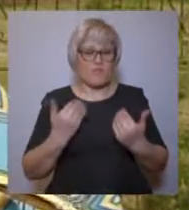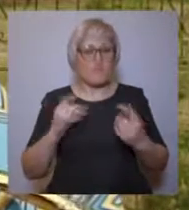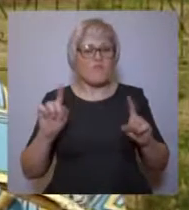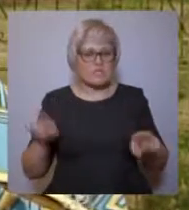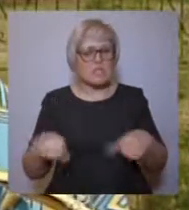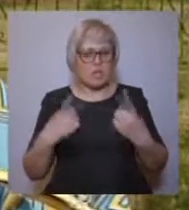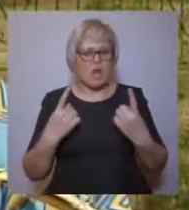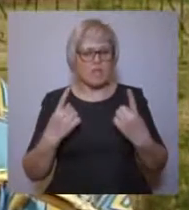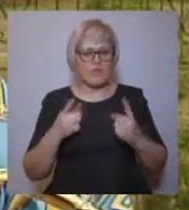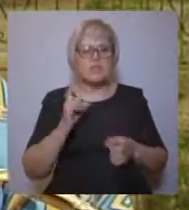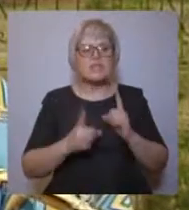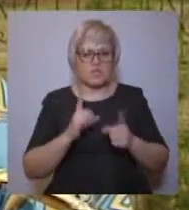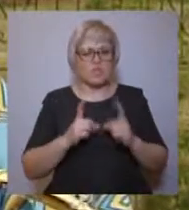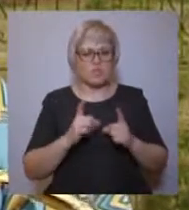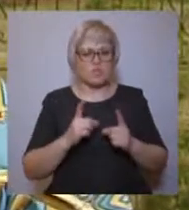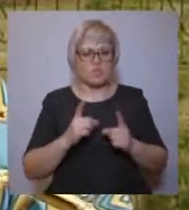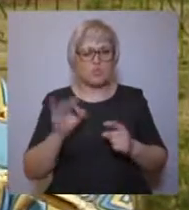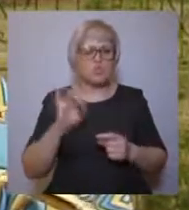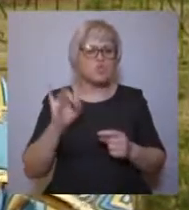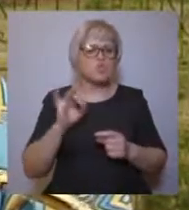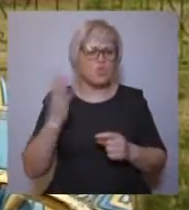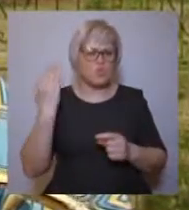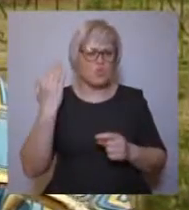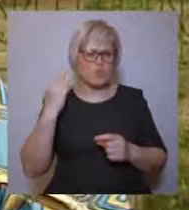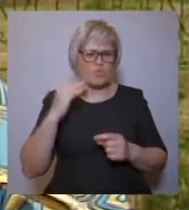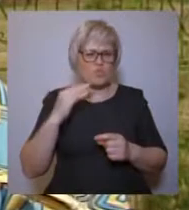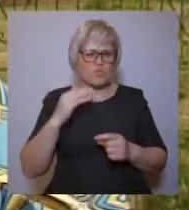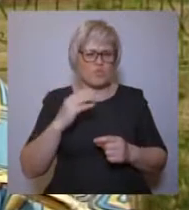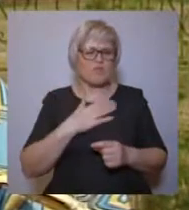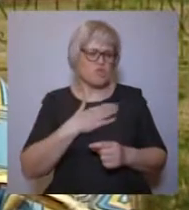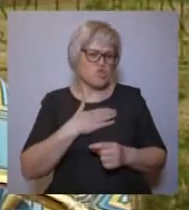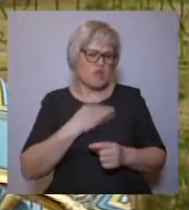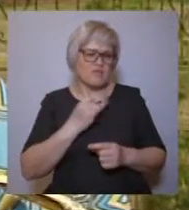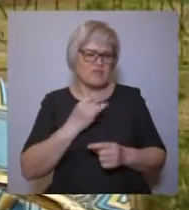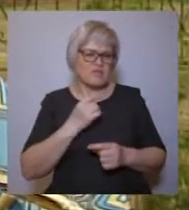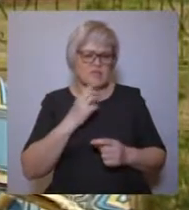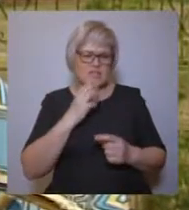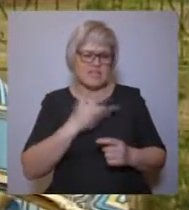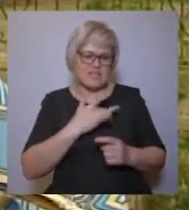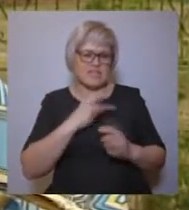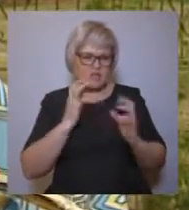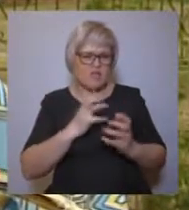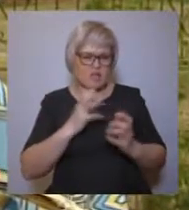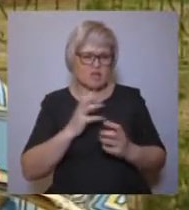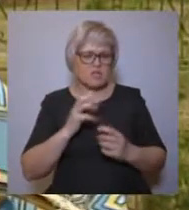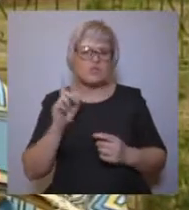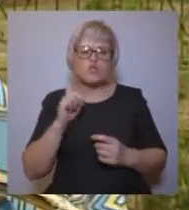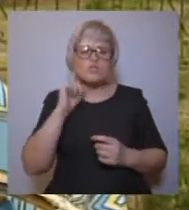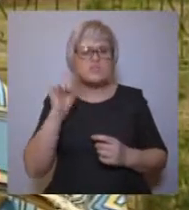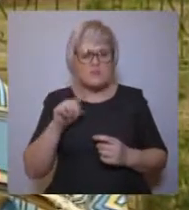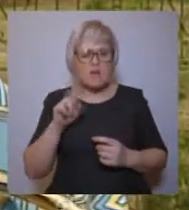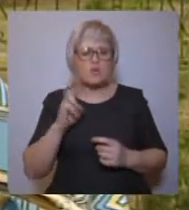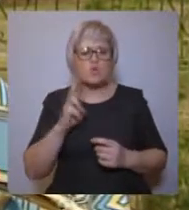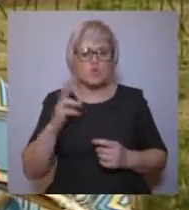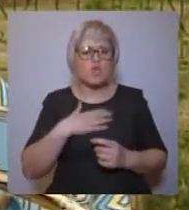истинную историю, неложную, и, конечно же, этим самым